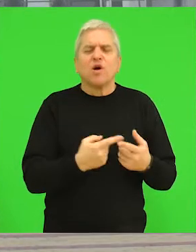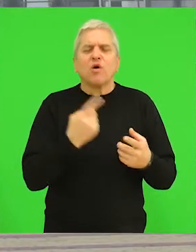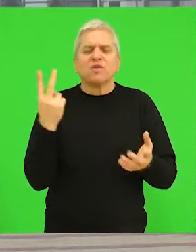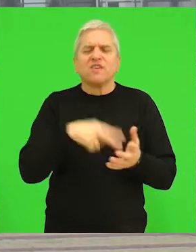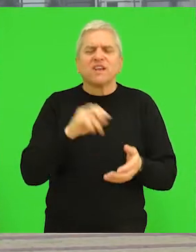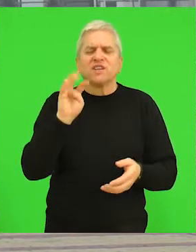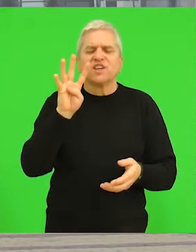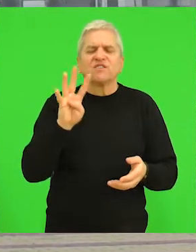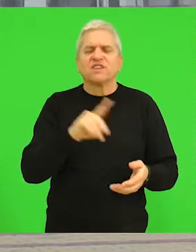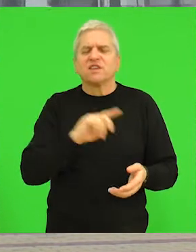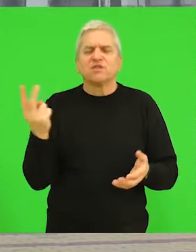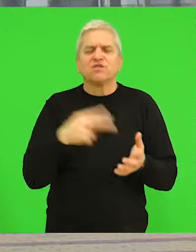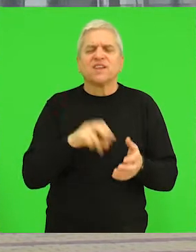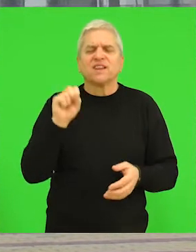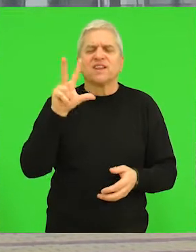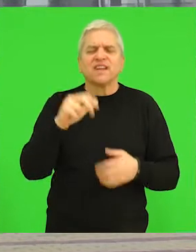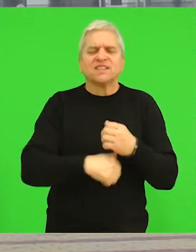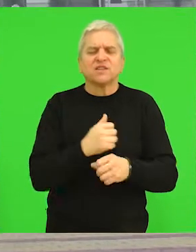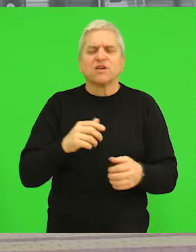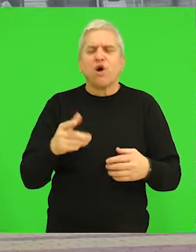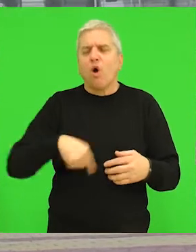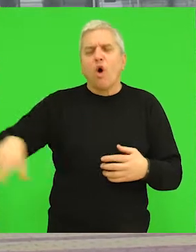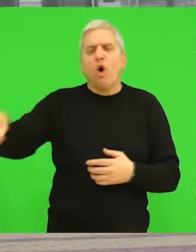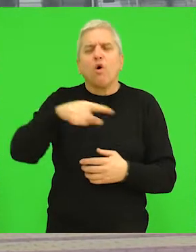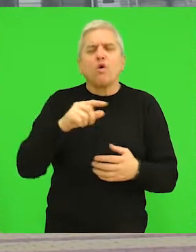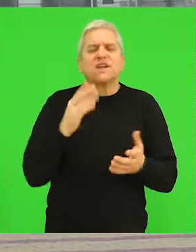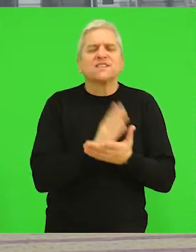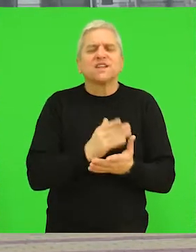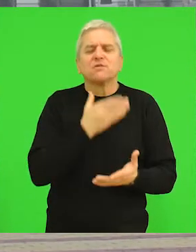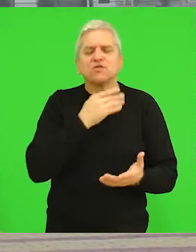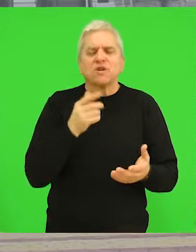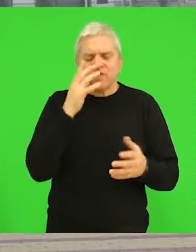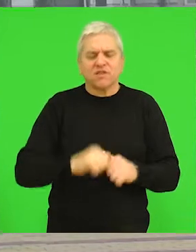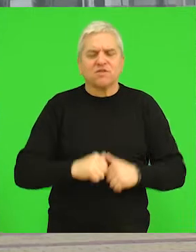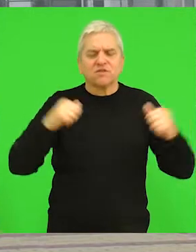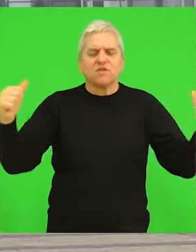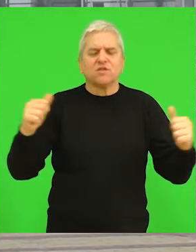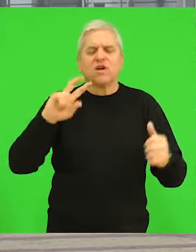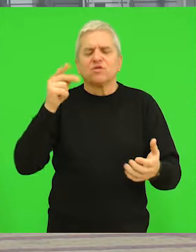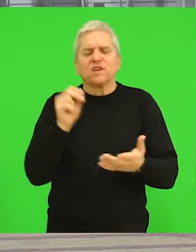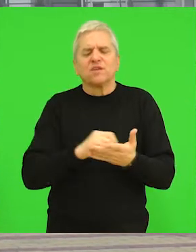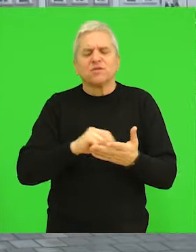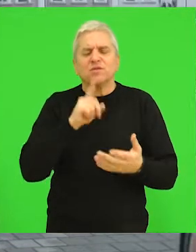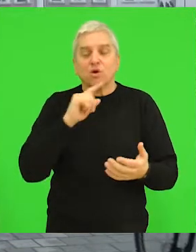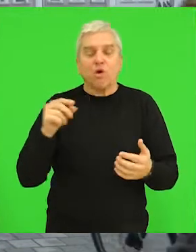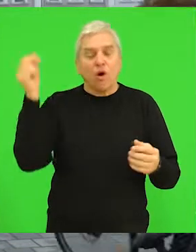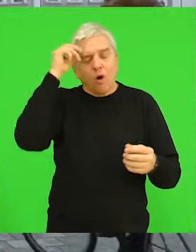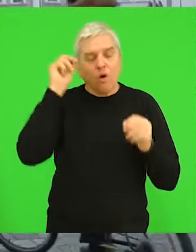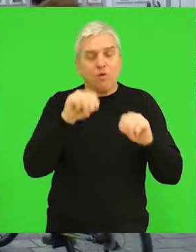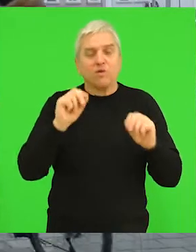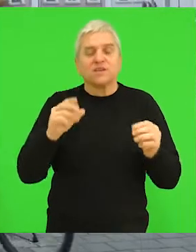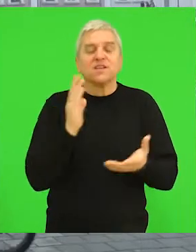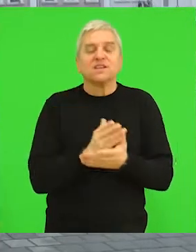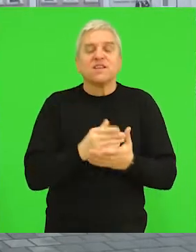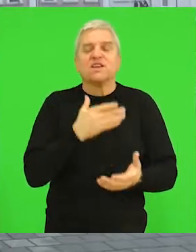2004. do 2013. u okolnim srednjim školama nicala su odeljenja različitih struka, koje obrazuju